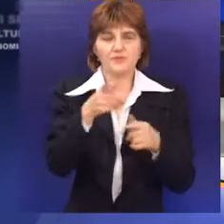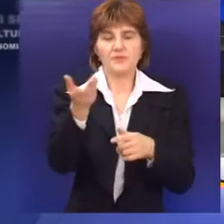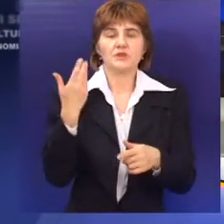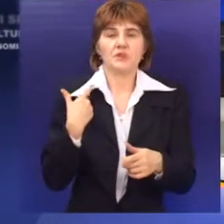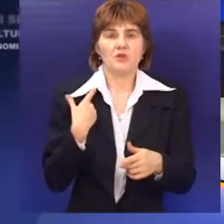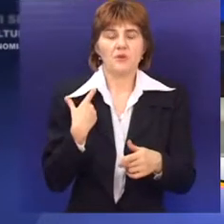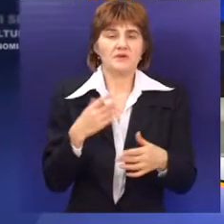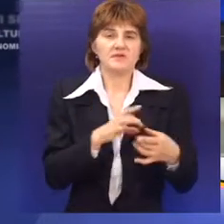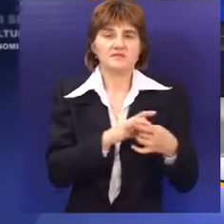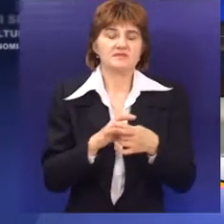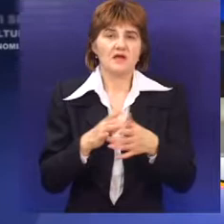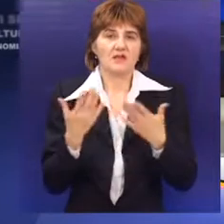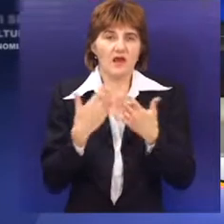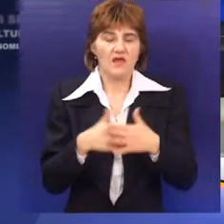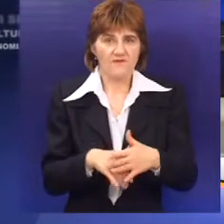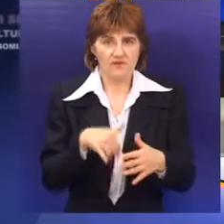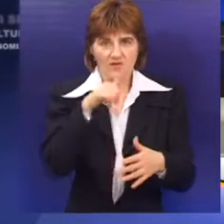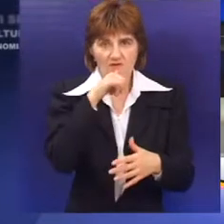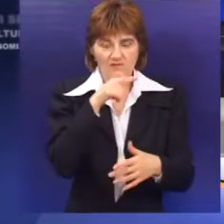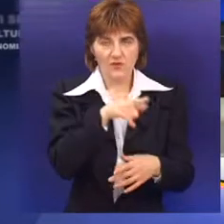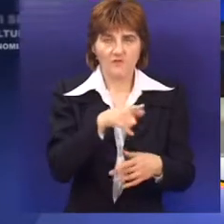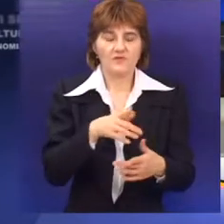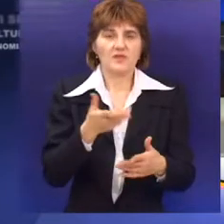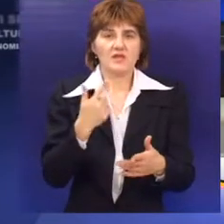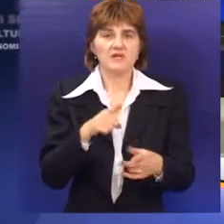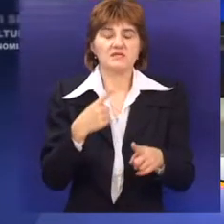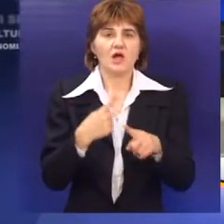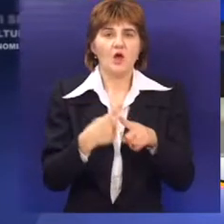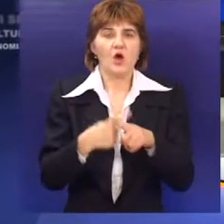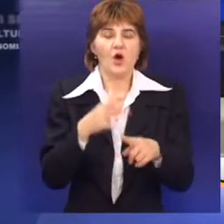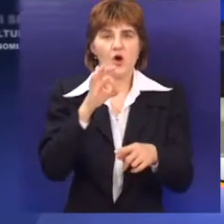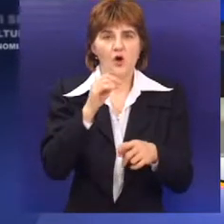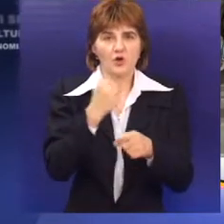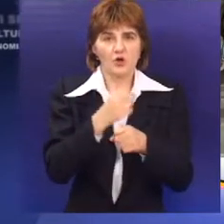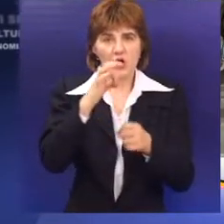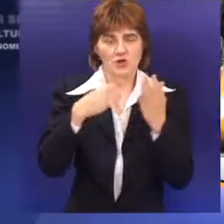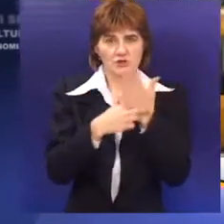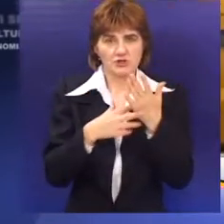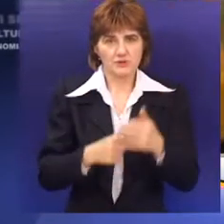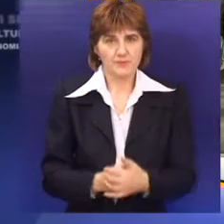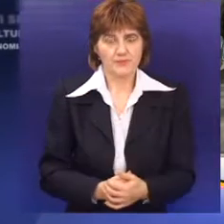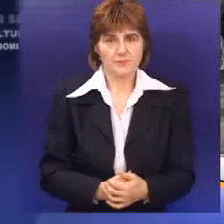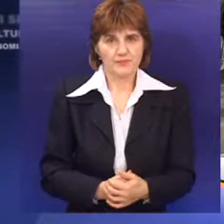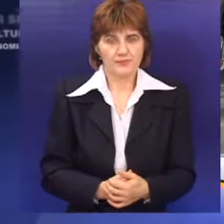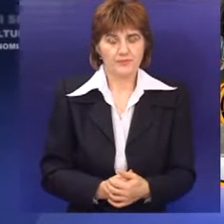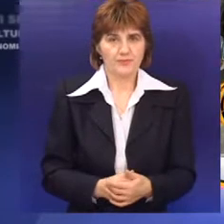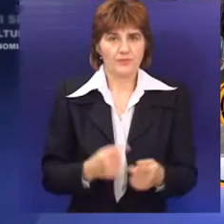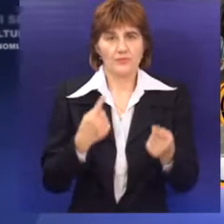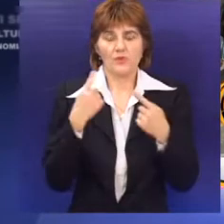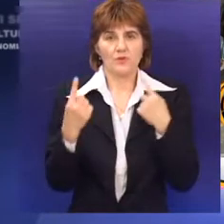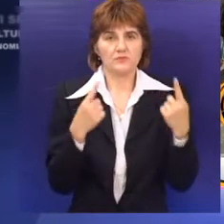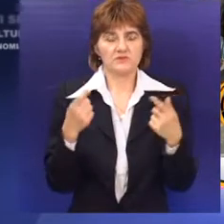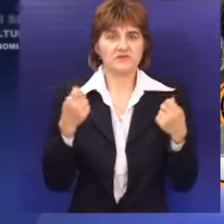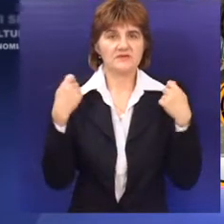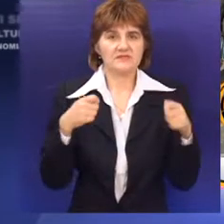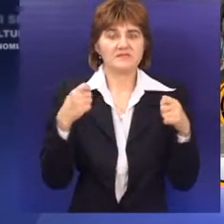tendera dobio je stalni partner Subotičkog vodovoda, Potiski vodovodi iz Horgoša. Da bi se stvorili u usluvi